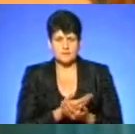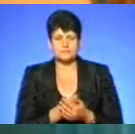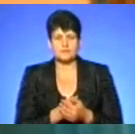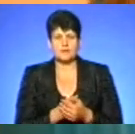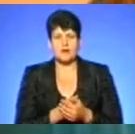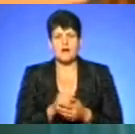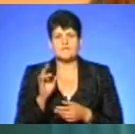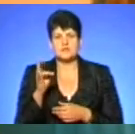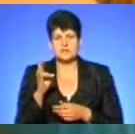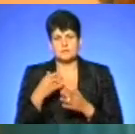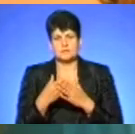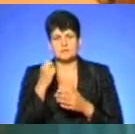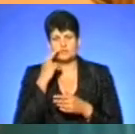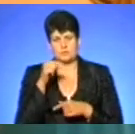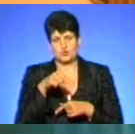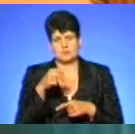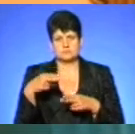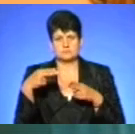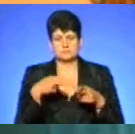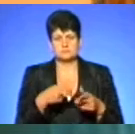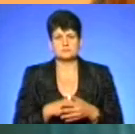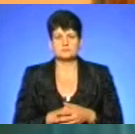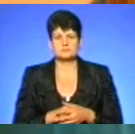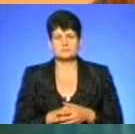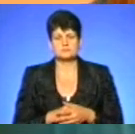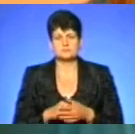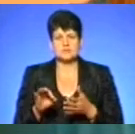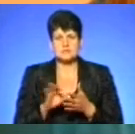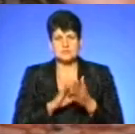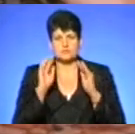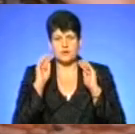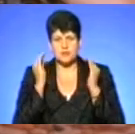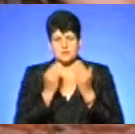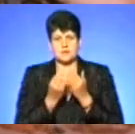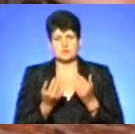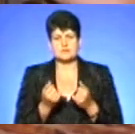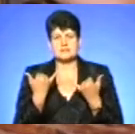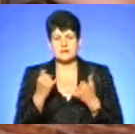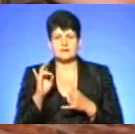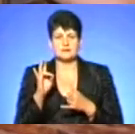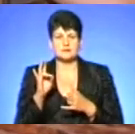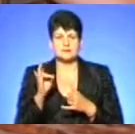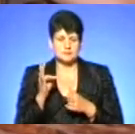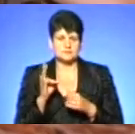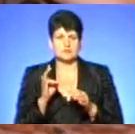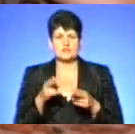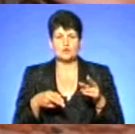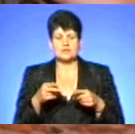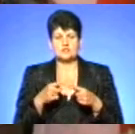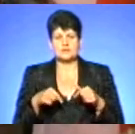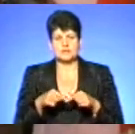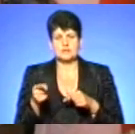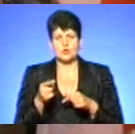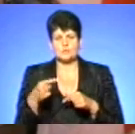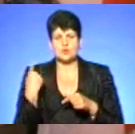Ну, а в неділю біля обіда вже тут. І одразу реанімація. Зараз дівчинка перебуває у хірургічному відділенні